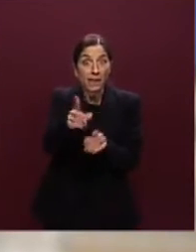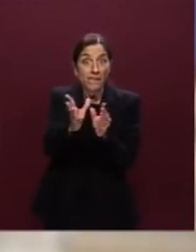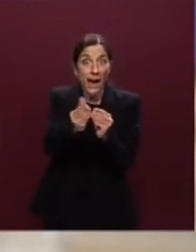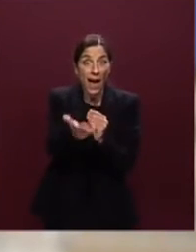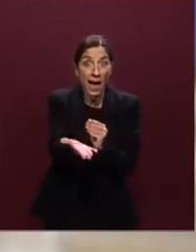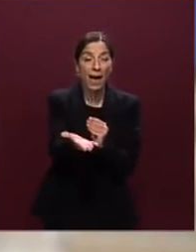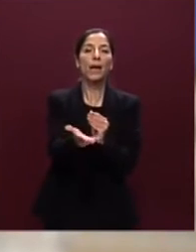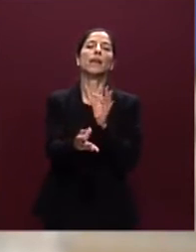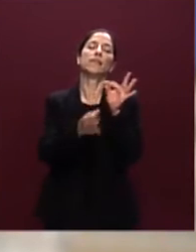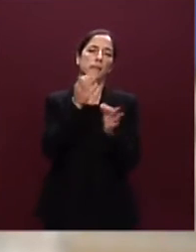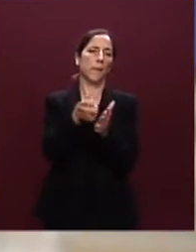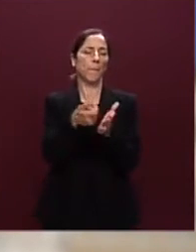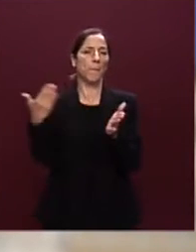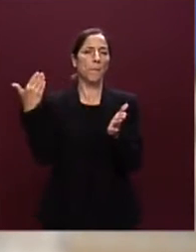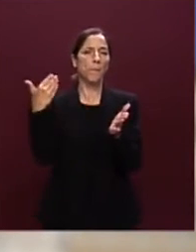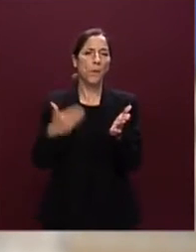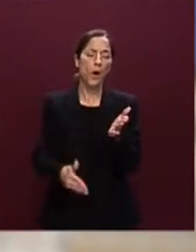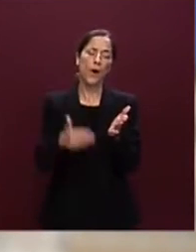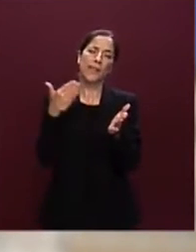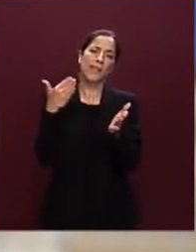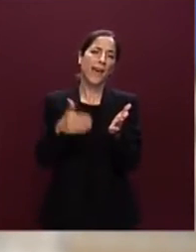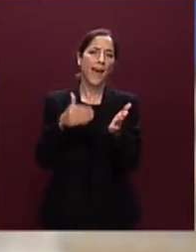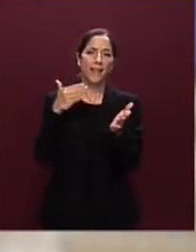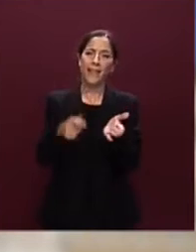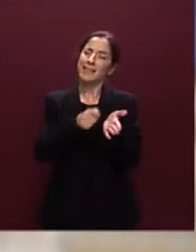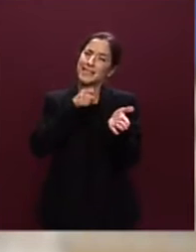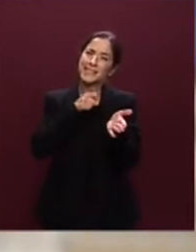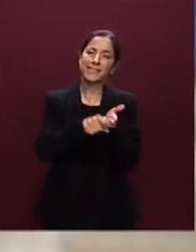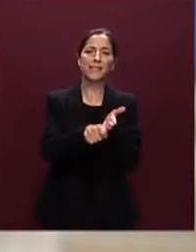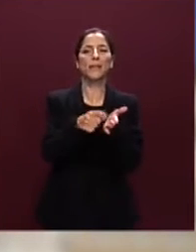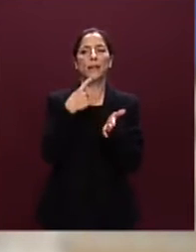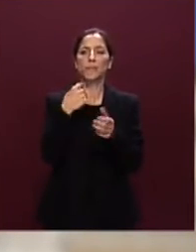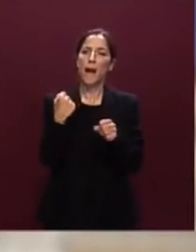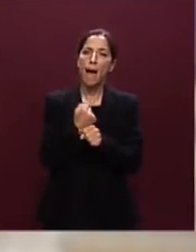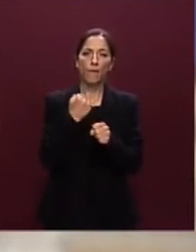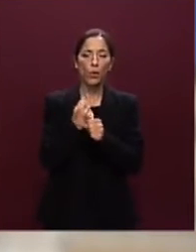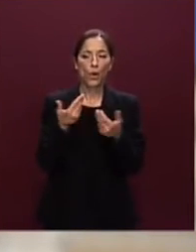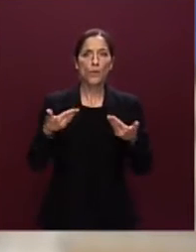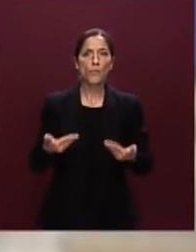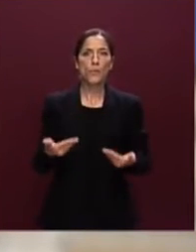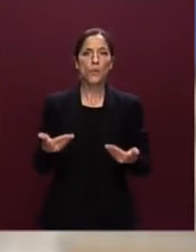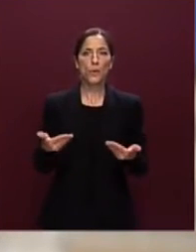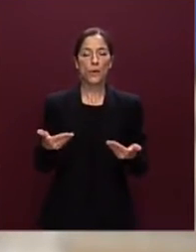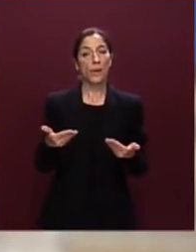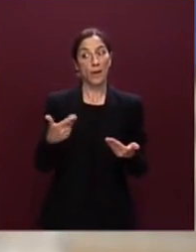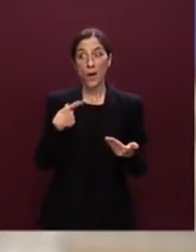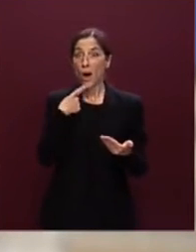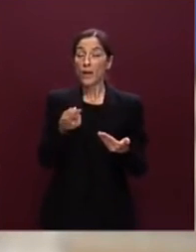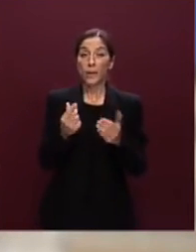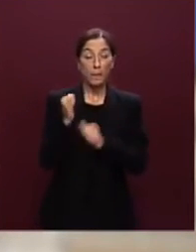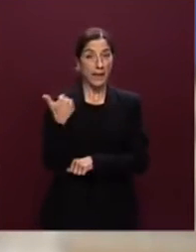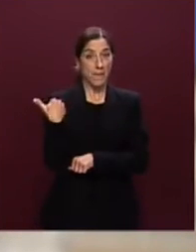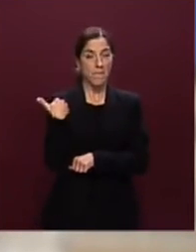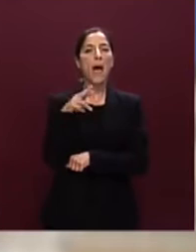molto importante evidenziare il lavoro che si è messo in campo soprattutto perché come ho detto prima il